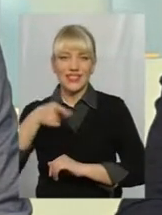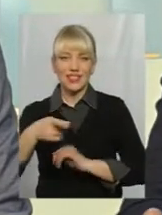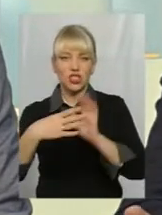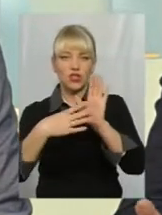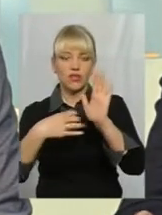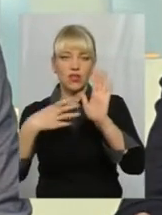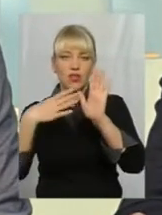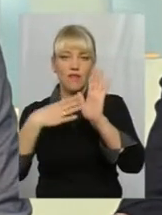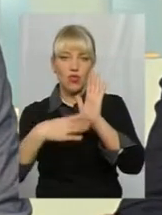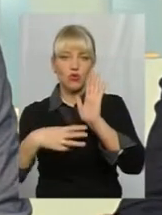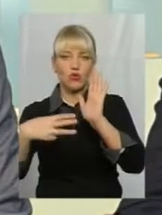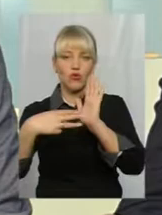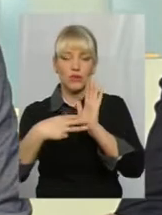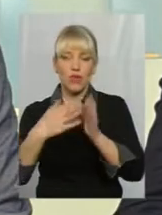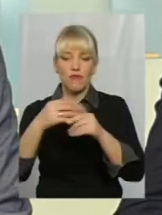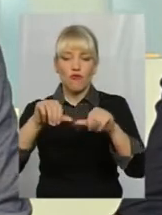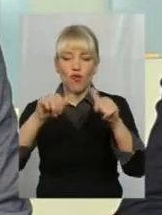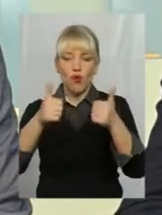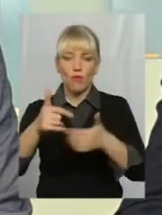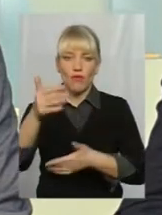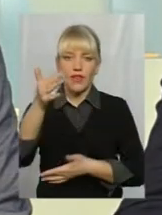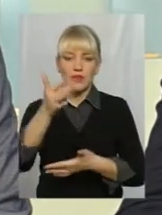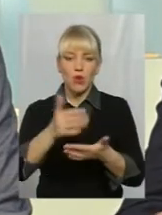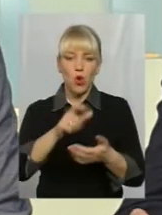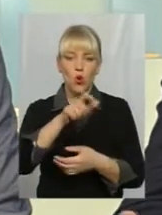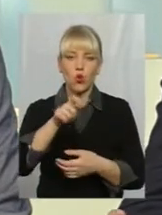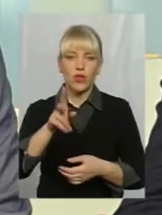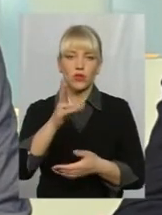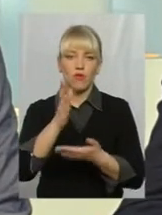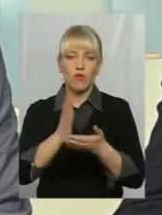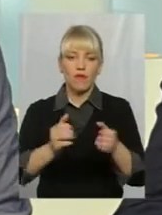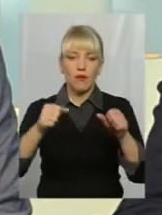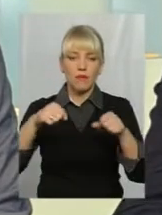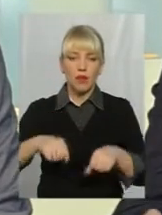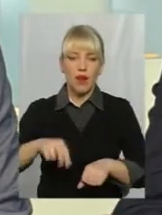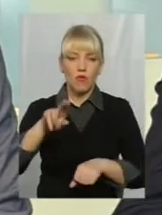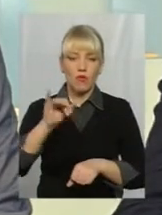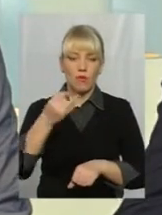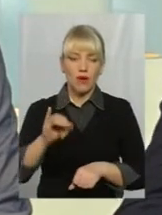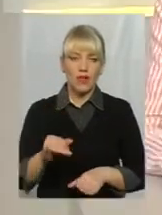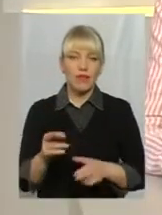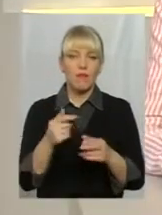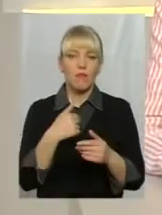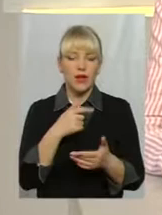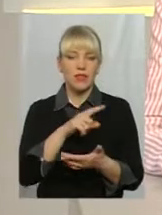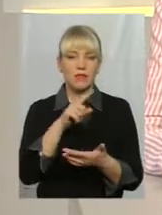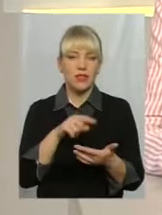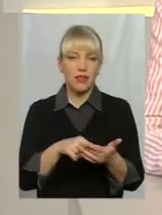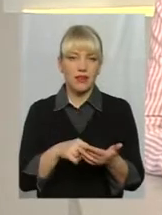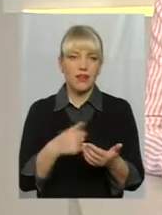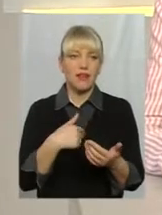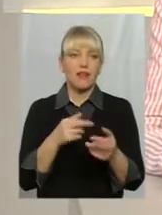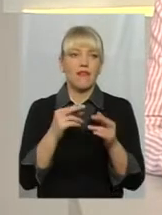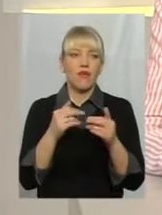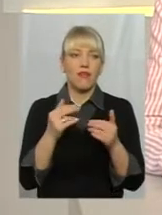людей, які мають право на частку паю. От в мене запитання, як з 1997 року по сьогоднішній день, коли дійсно вже землі